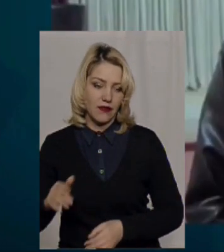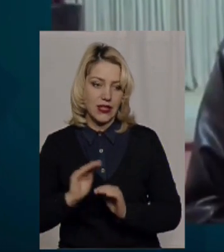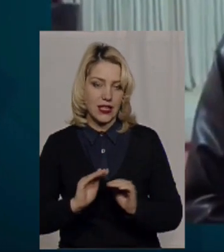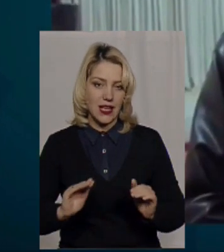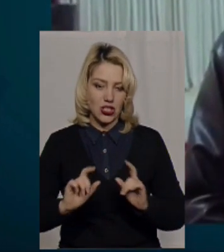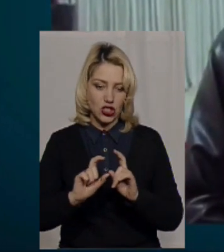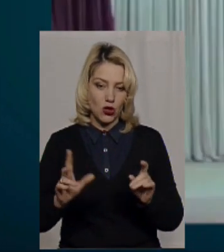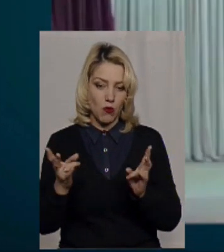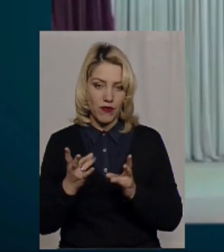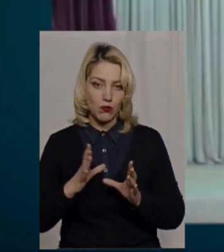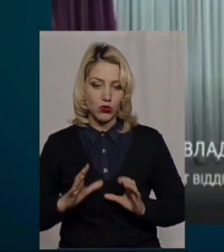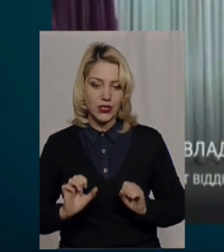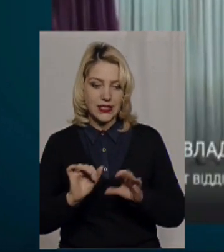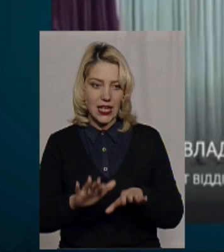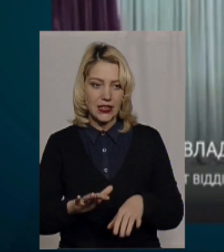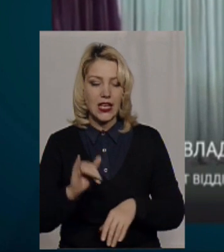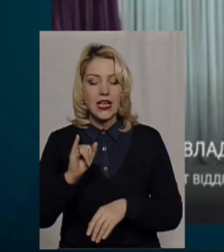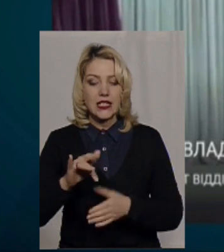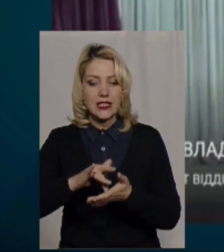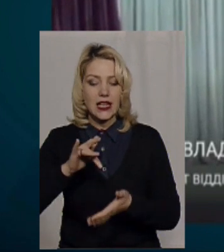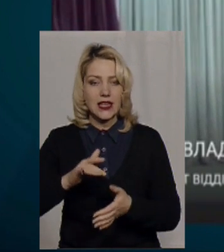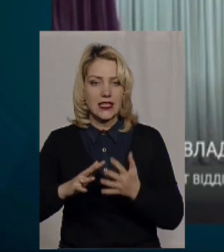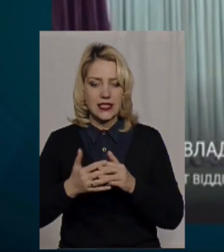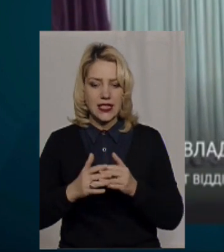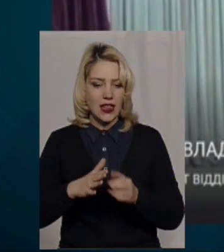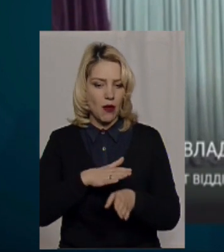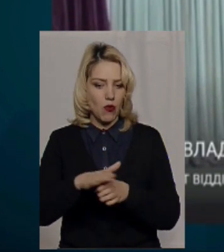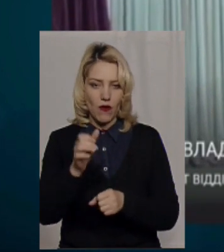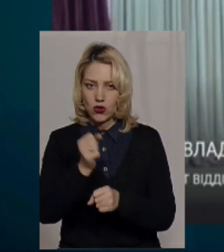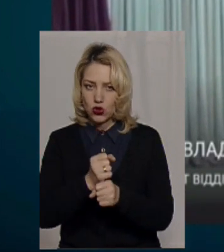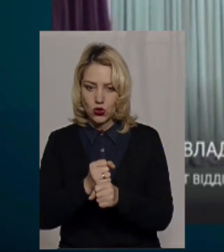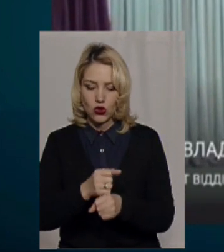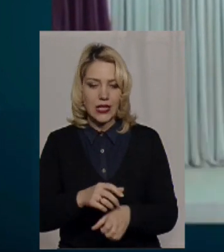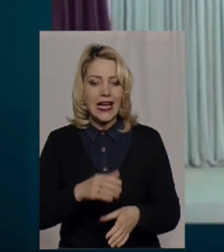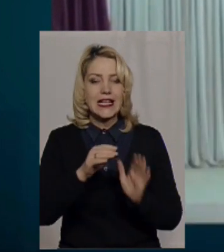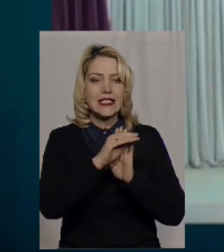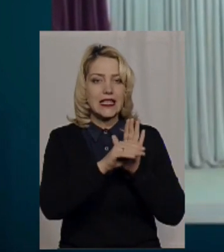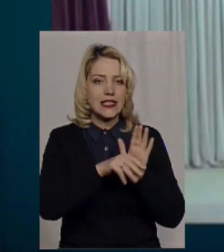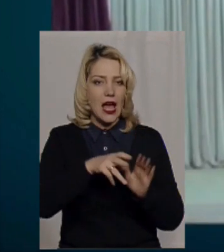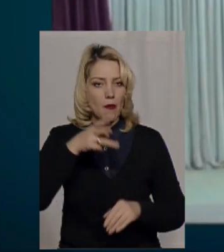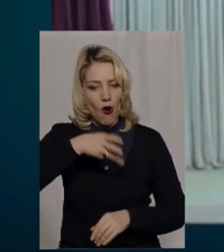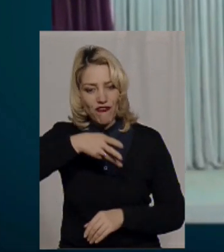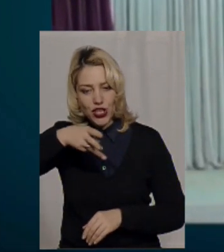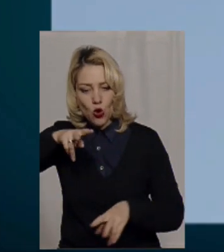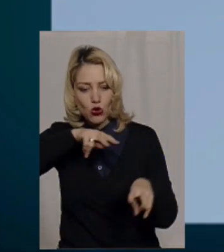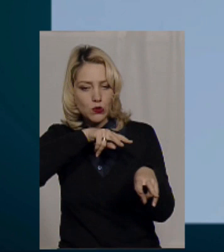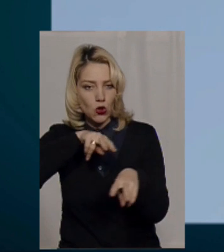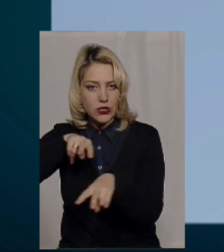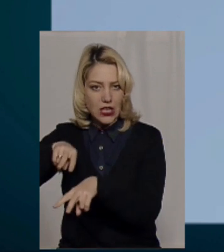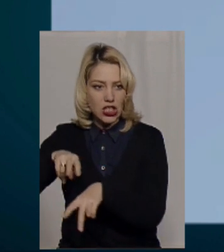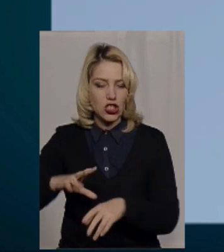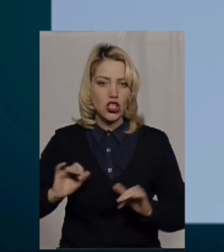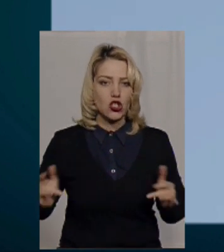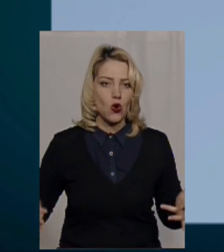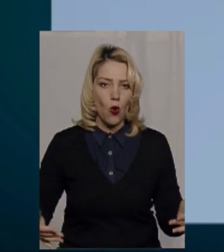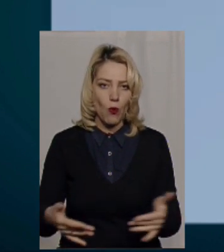садочок має бути зданий. Центр села зроблена повністю, система відеоспостереження, що охоче повністю весь центр села, це